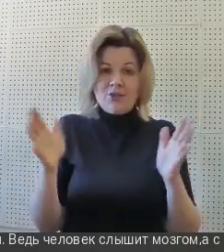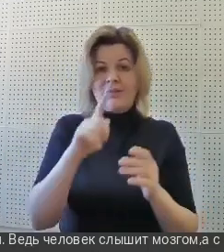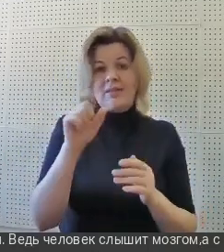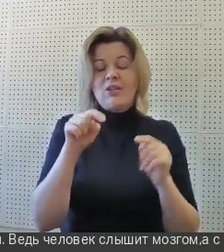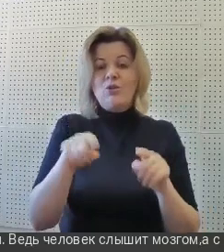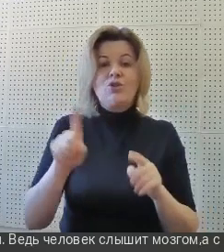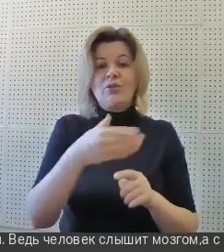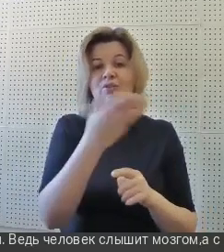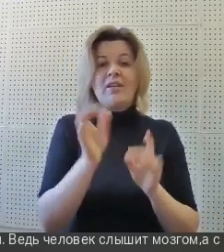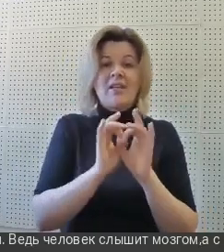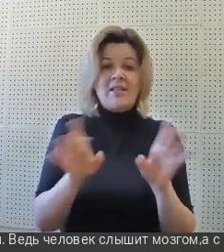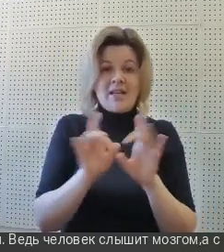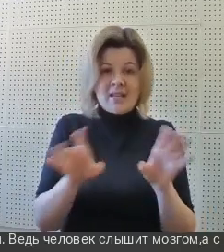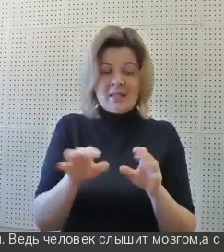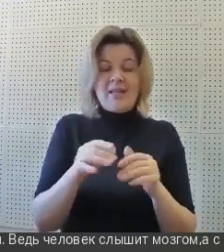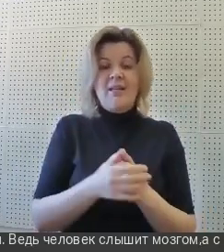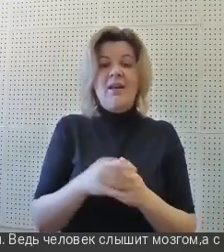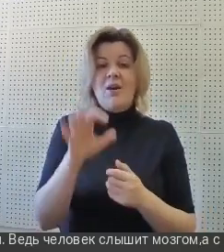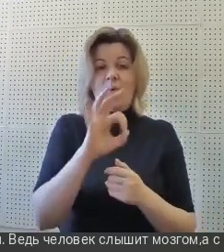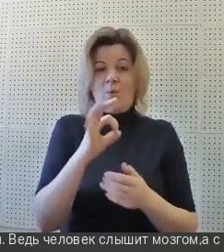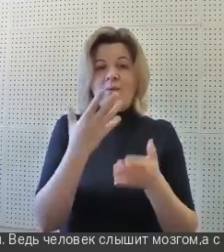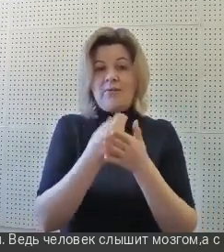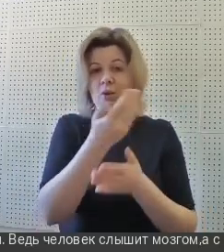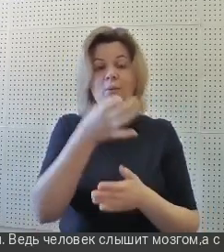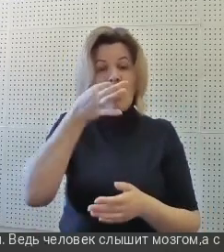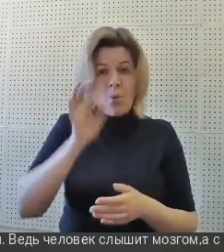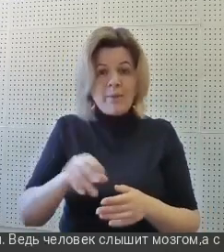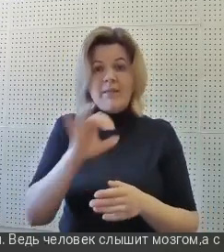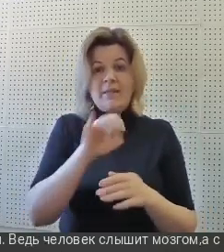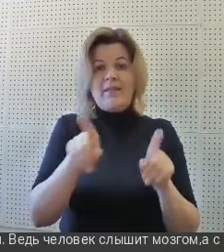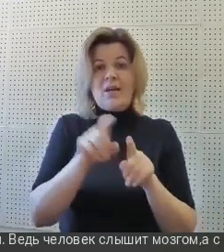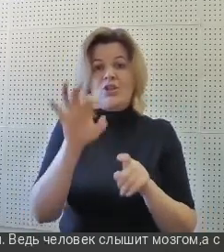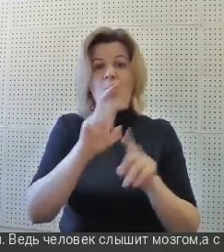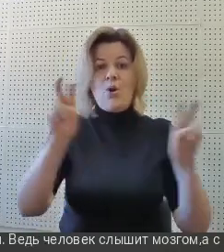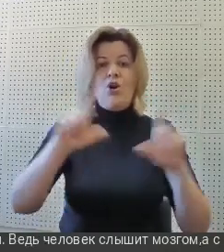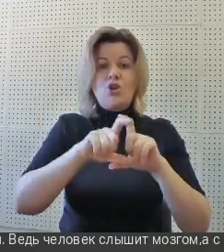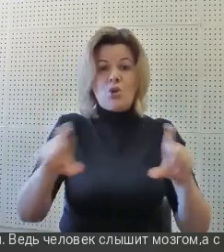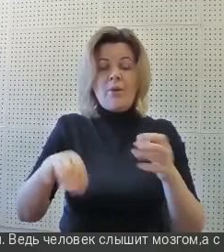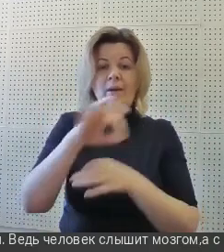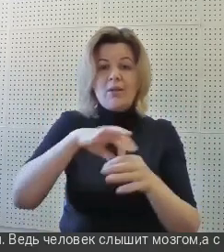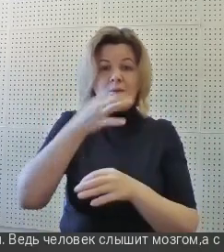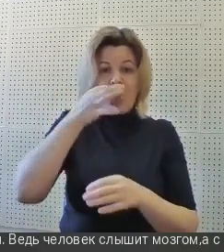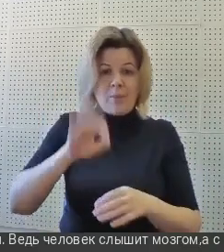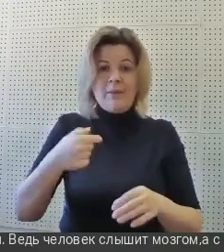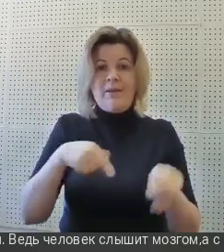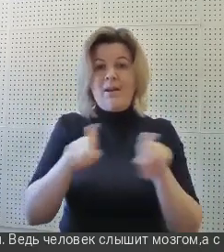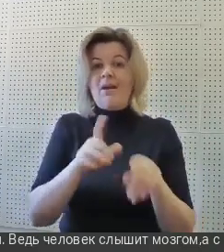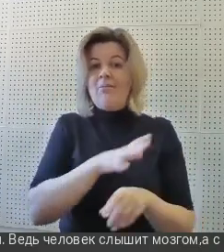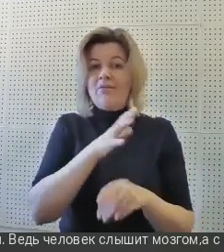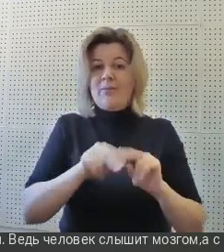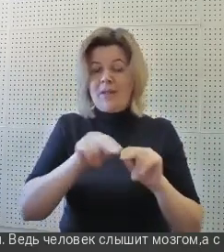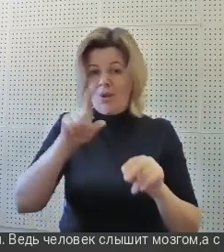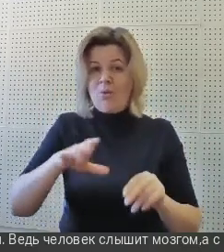Спасибо большое за то, что вы рассказали о своем опыте и о школьном конструкторе опыта. Мне, как бывшему педагогу,